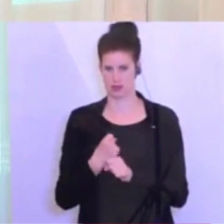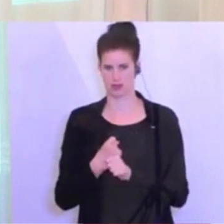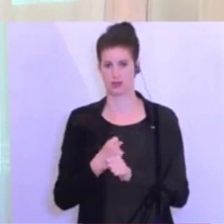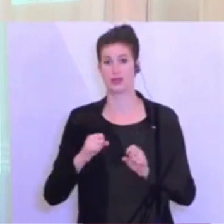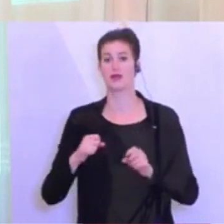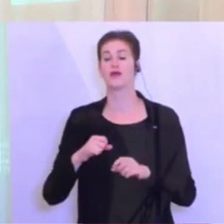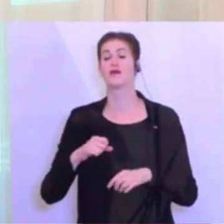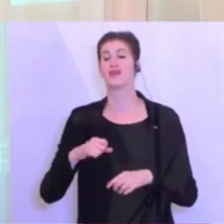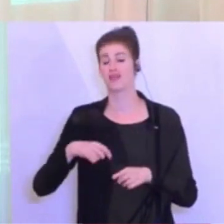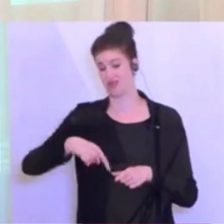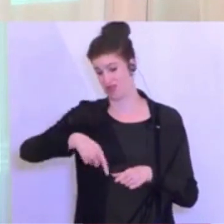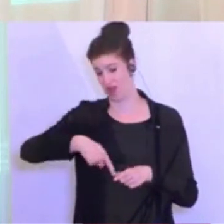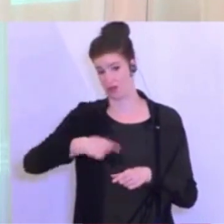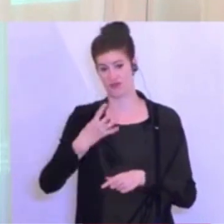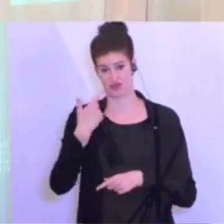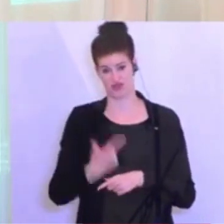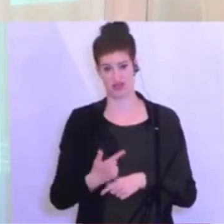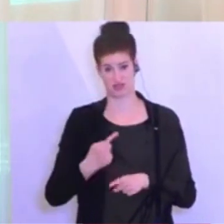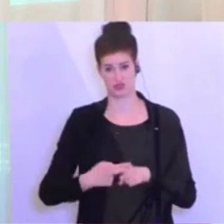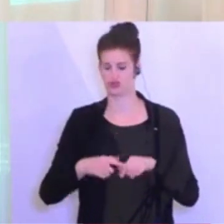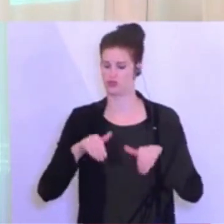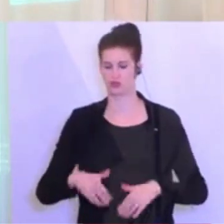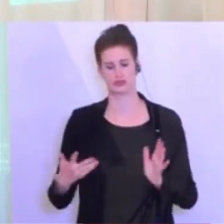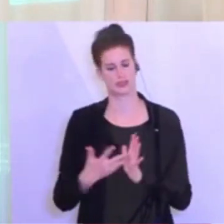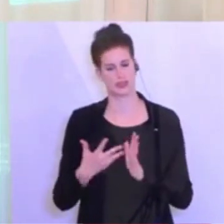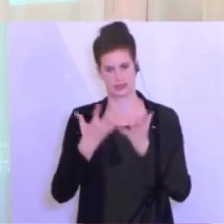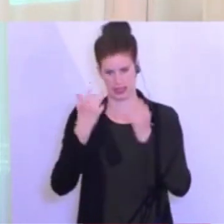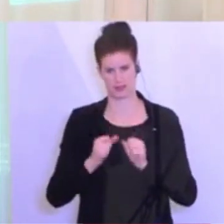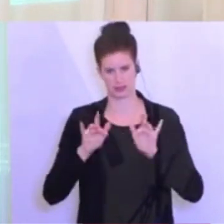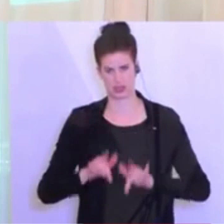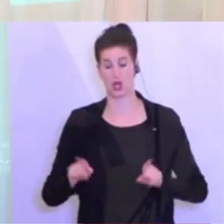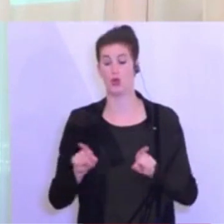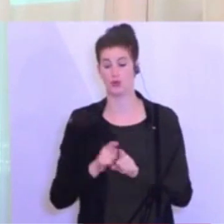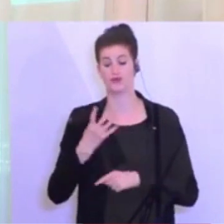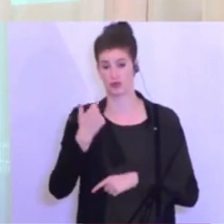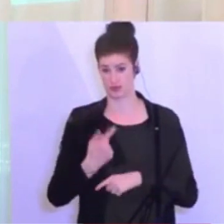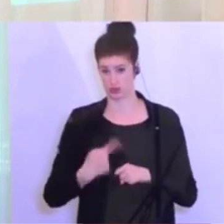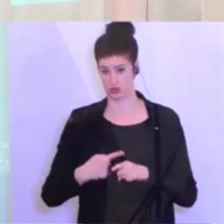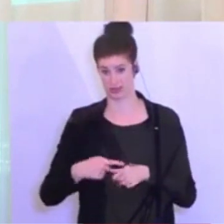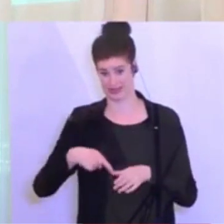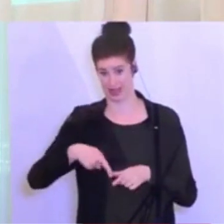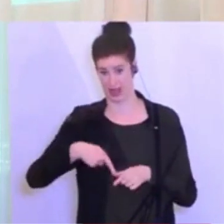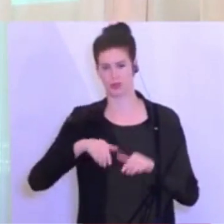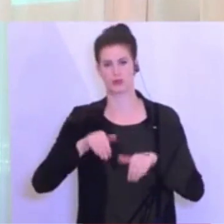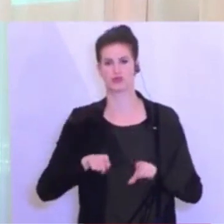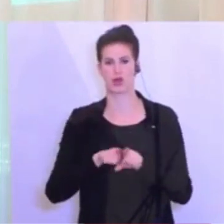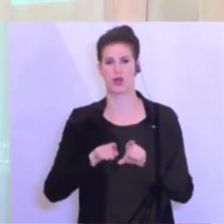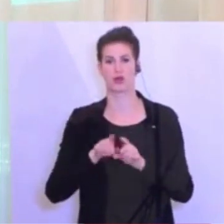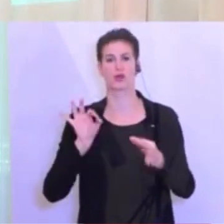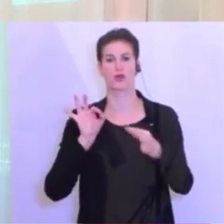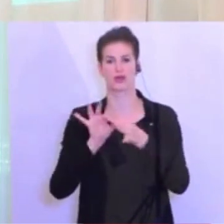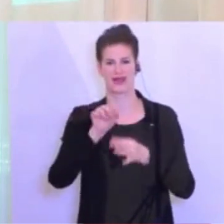Stunden muss das Testergebnis vorliegen und innerhalb von 24 Stunden muss es das entsprechende